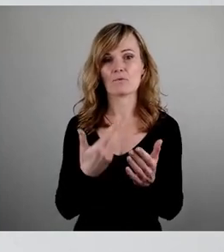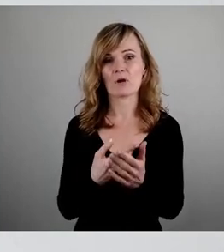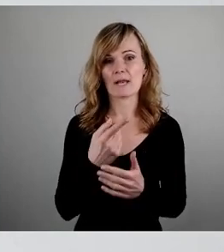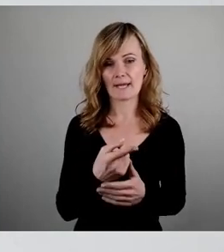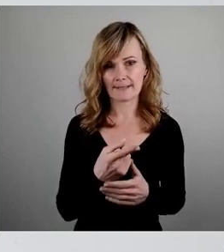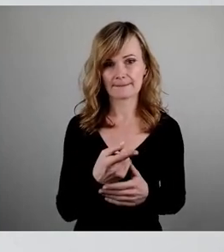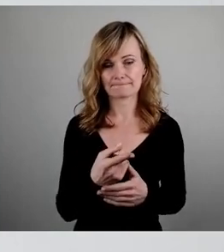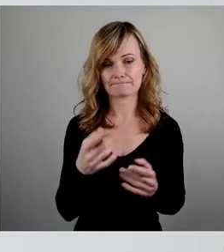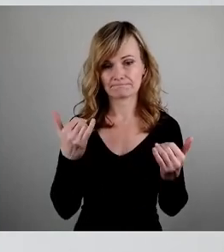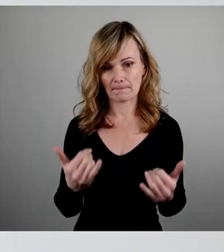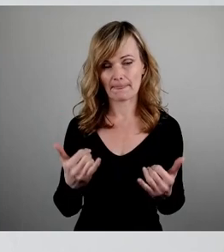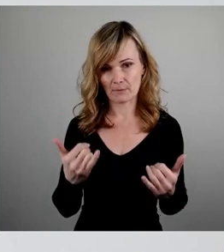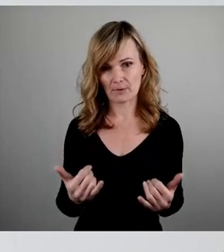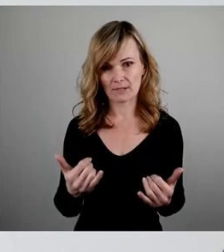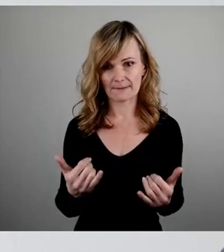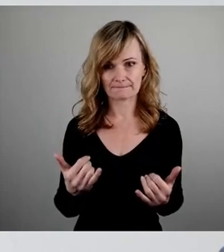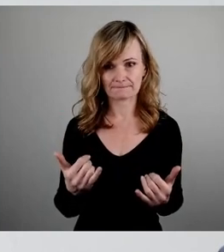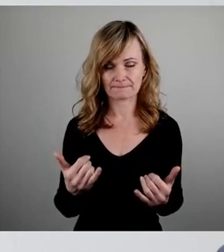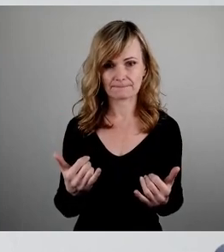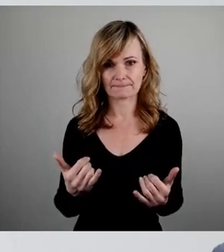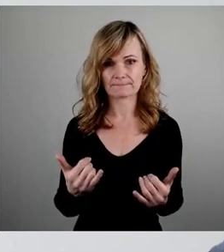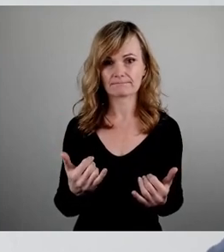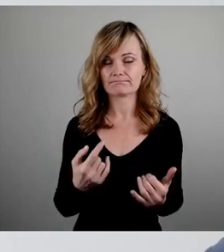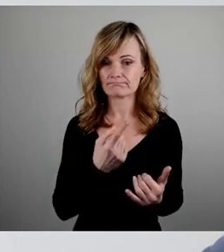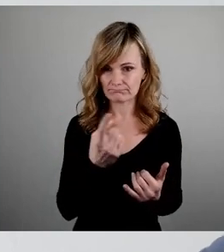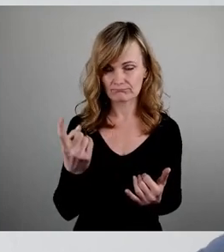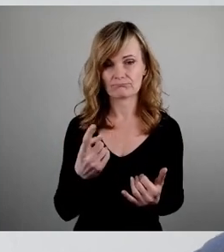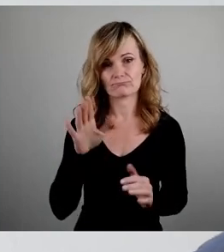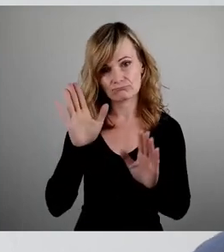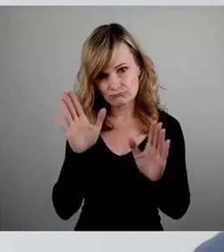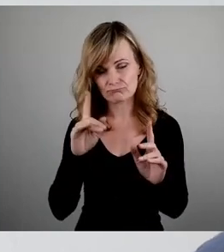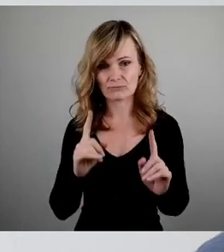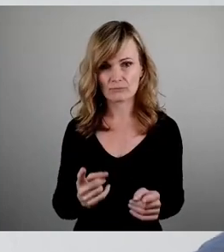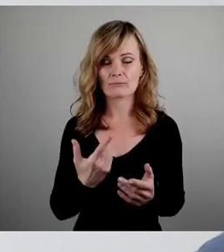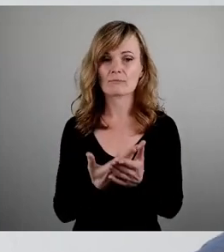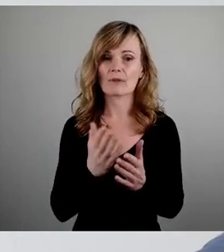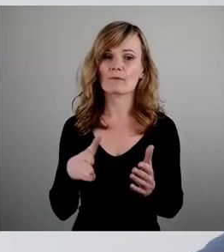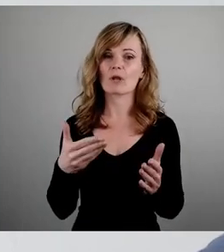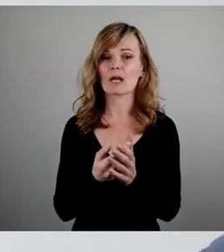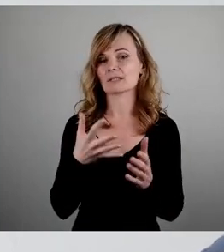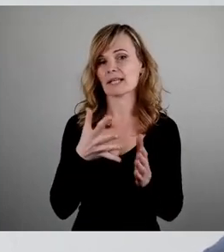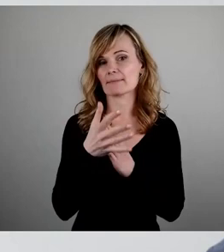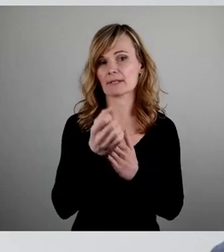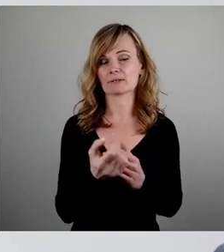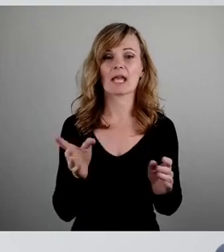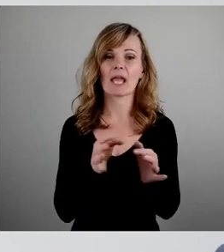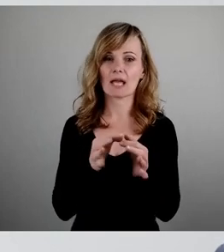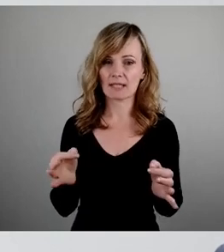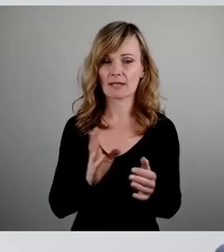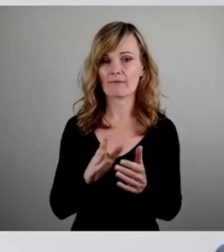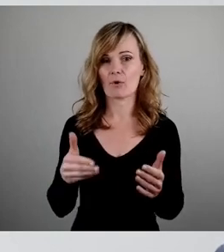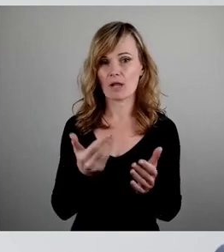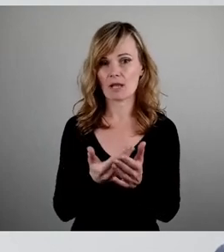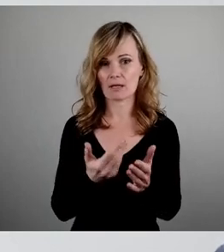heute votieren sollen, ist eine sehr transparente. Sie ist eine sehr ehrliche Vorlage, die